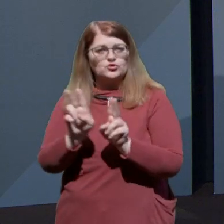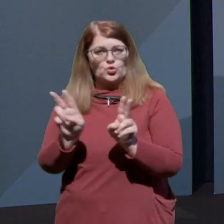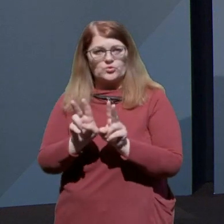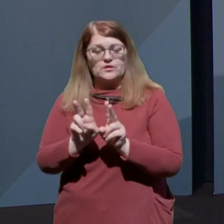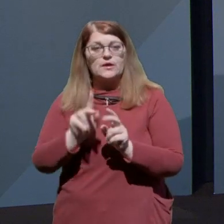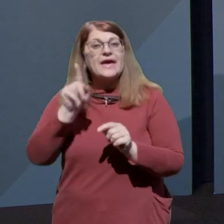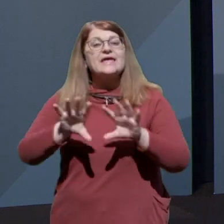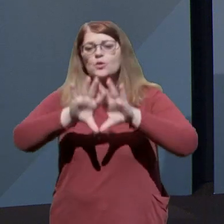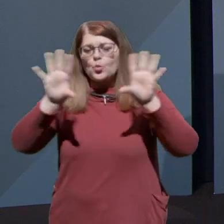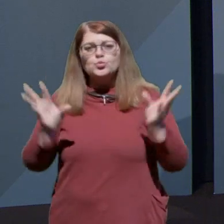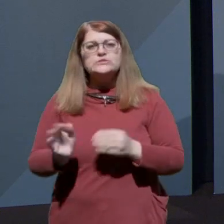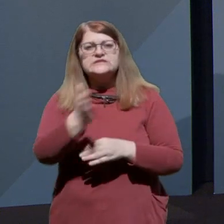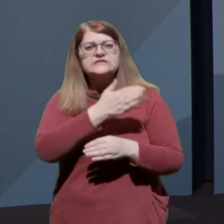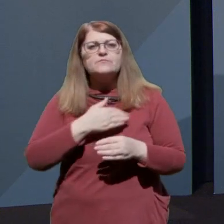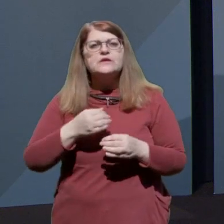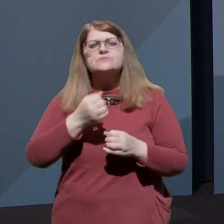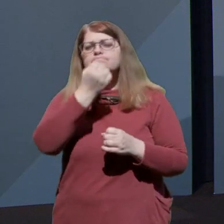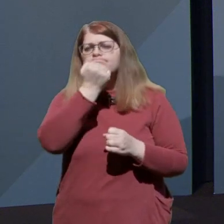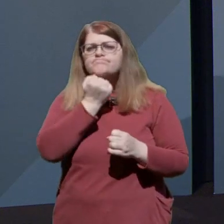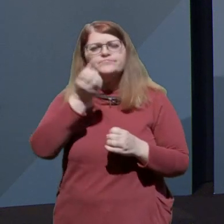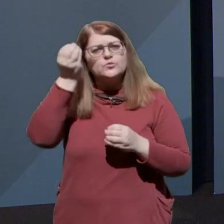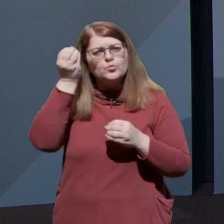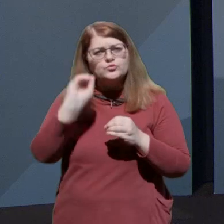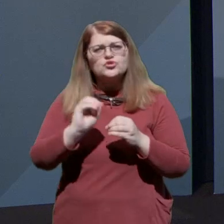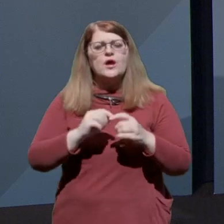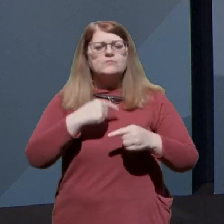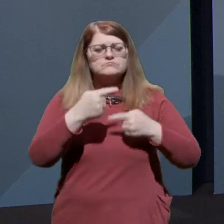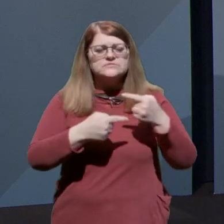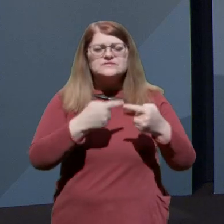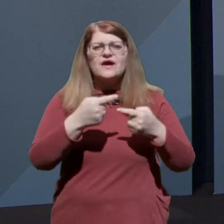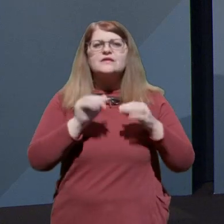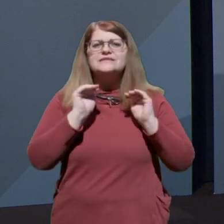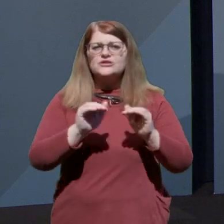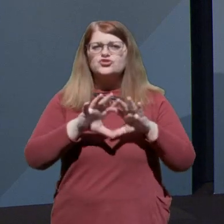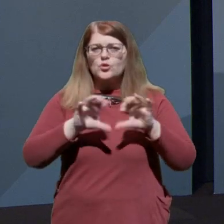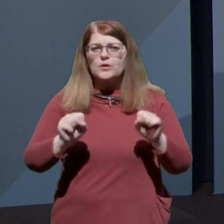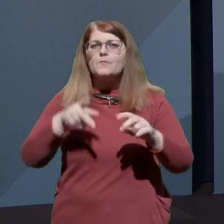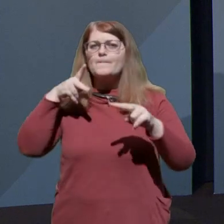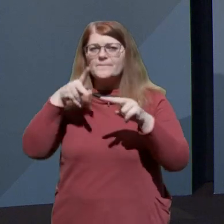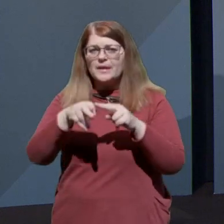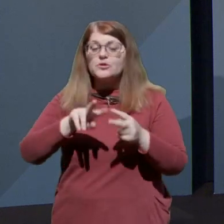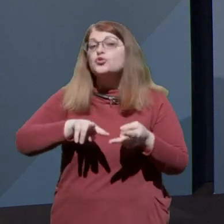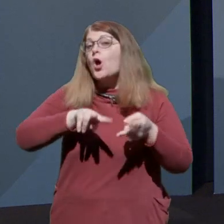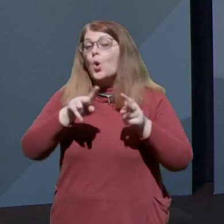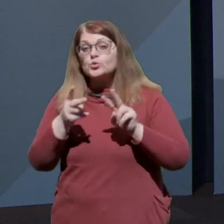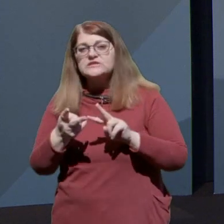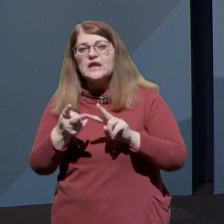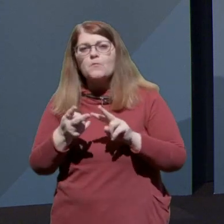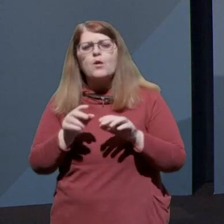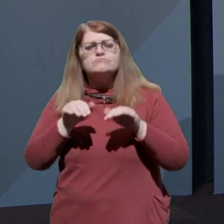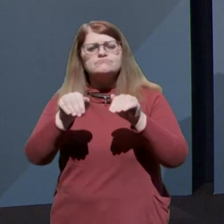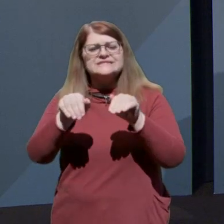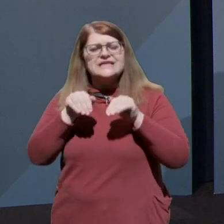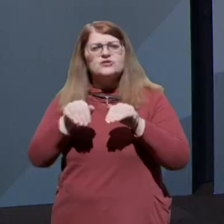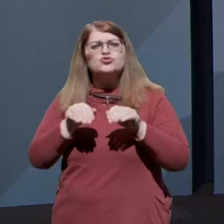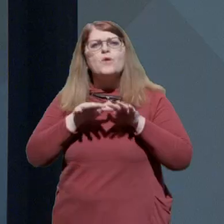In vsi mi z doslednjim spoštovanjem in izvajanjem zaščitnih ukrepov preprečujemo oziroma vsaj zadržujemo